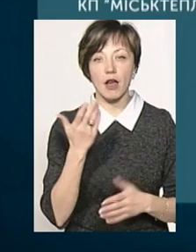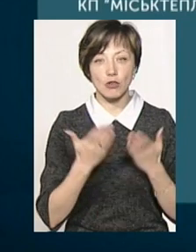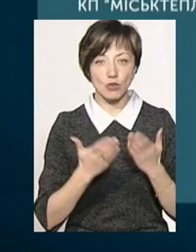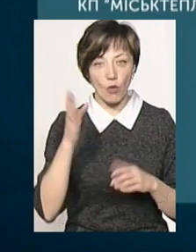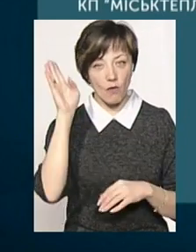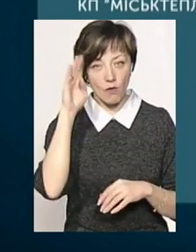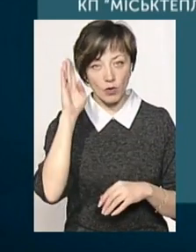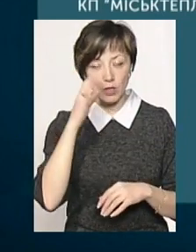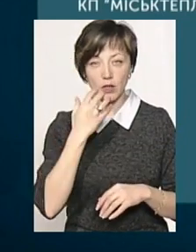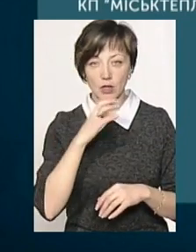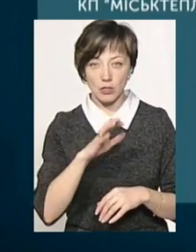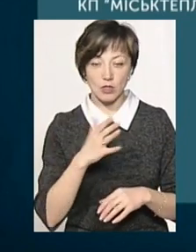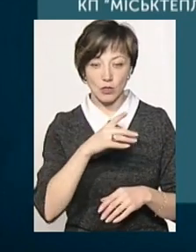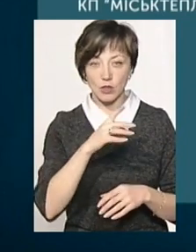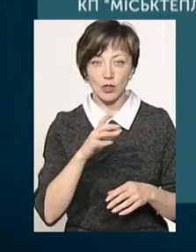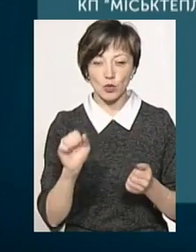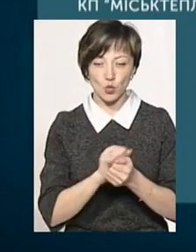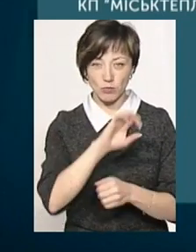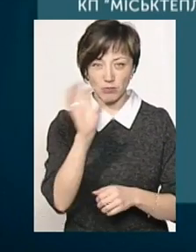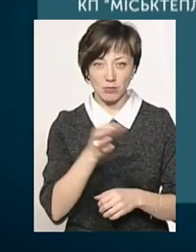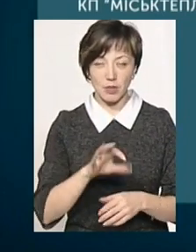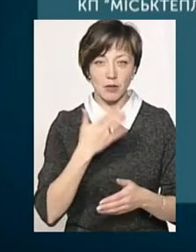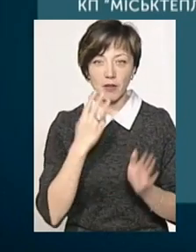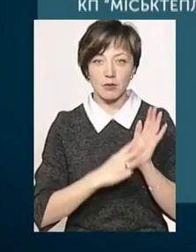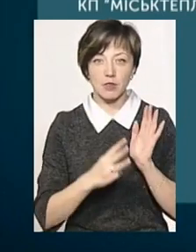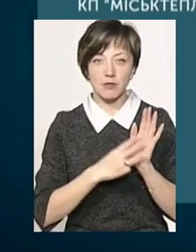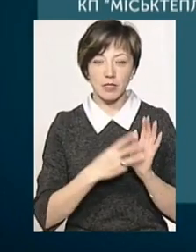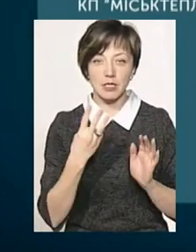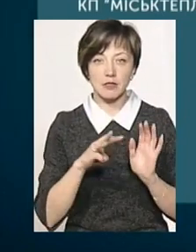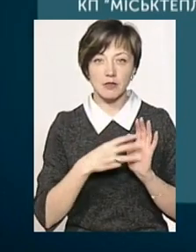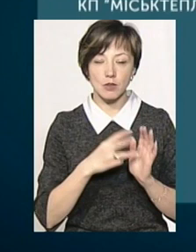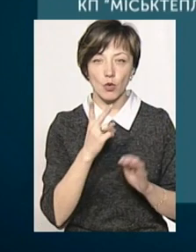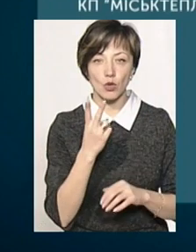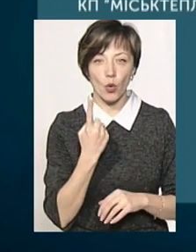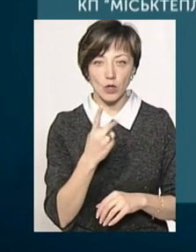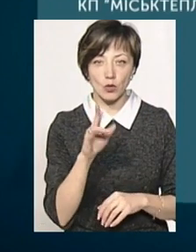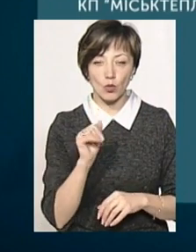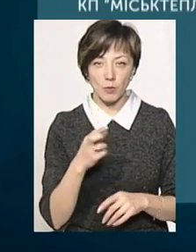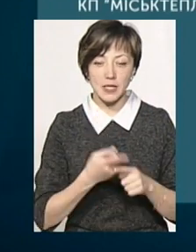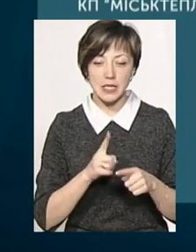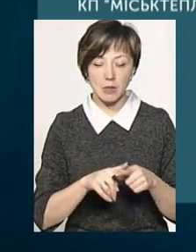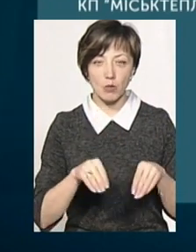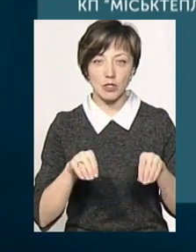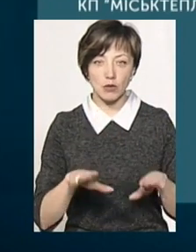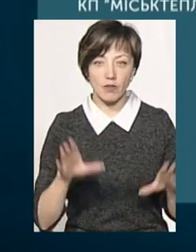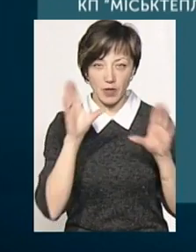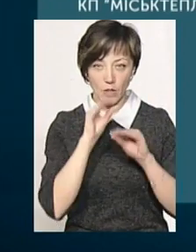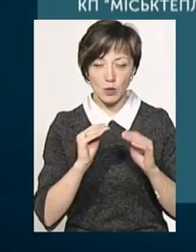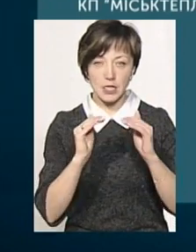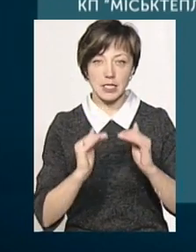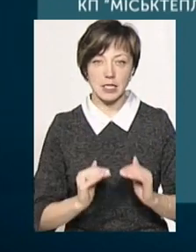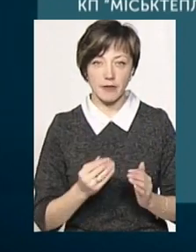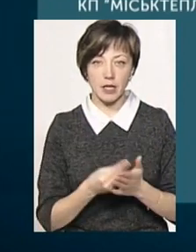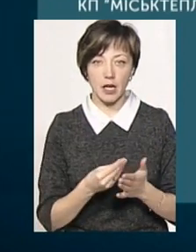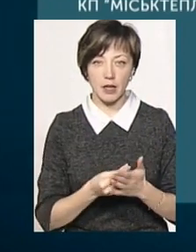рушнику сушки коштуватиме кам'янчанам 88 гривень 38 копійок за кубічний метр. Цими ж постановами вдалося знизити